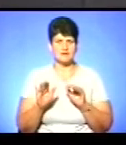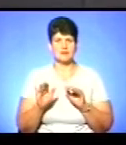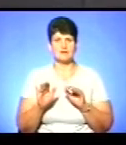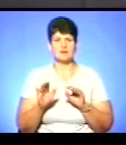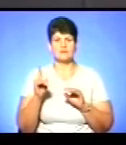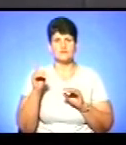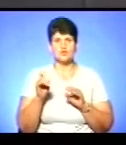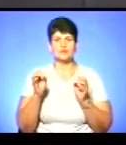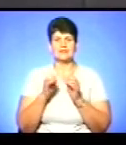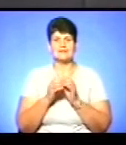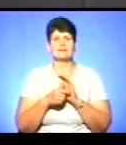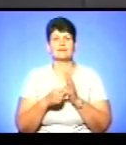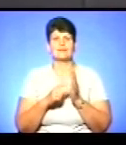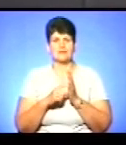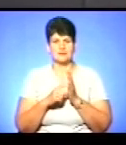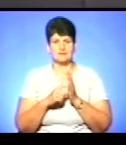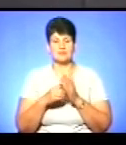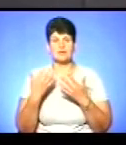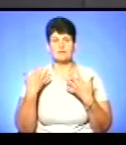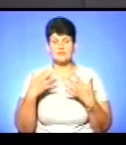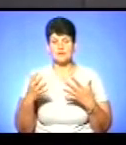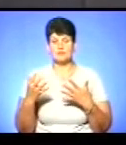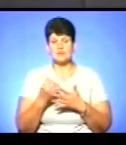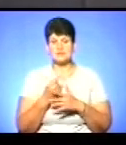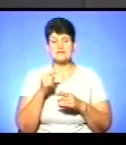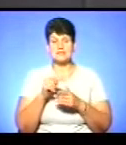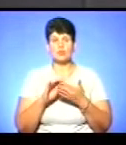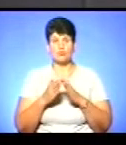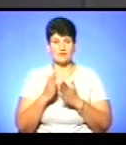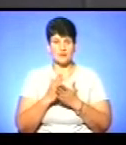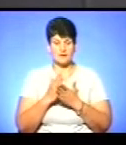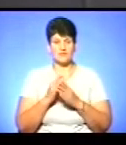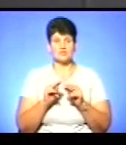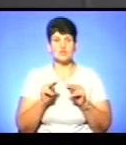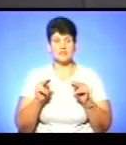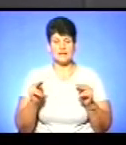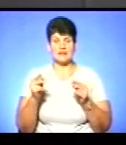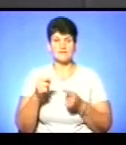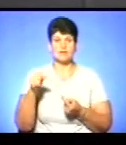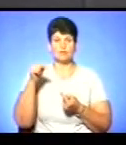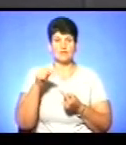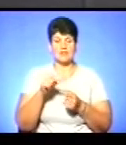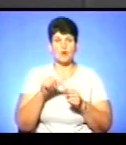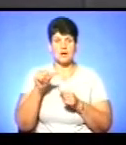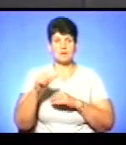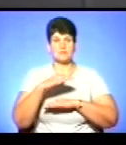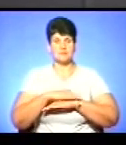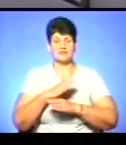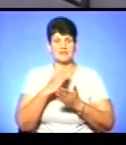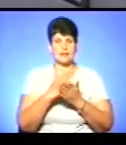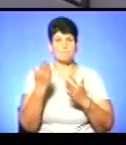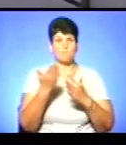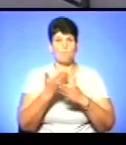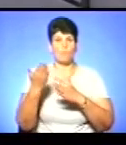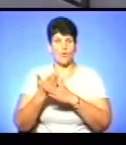класах. Ось, і вже виходячи з таких умов, які є, але вчителі, відповідно, на окремі предмети, у них є поділи,